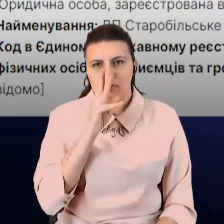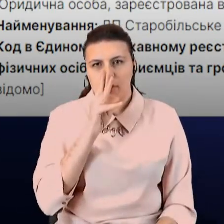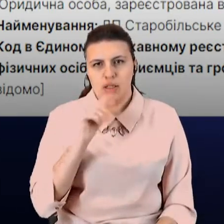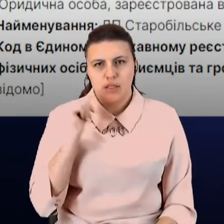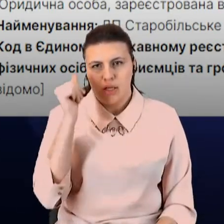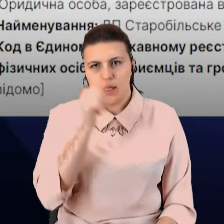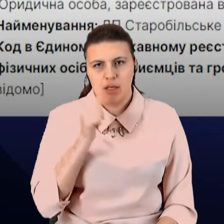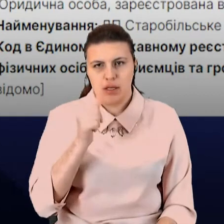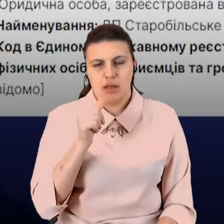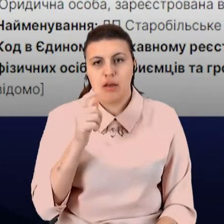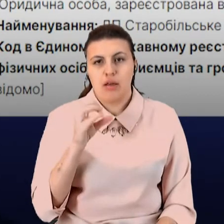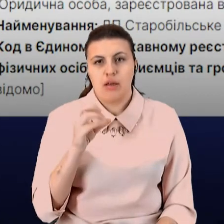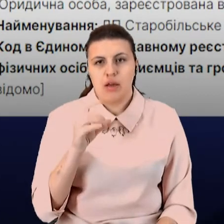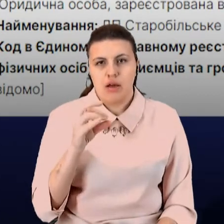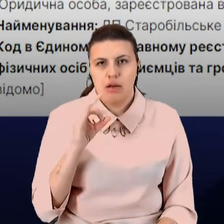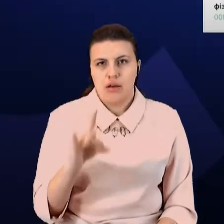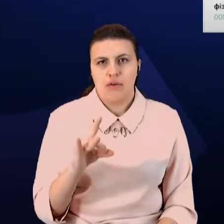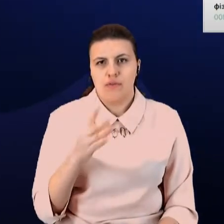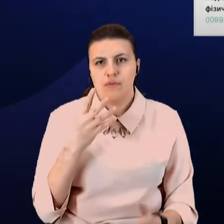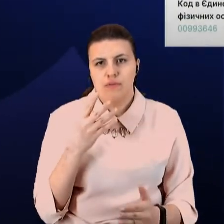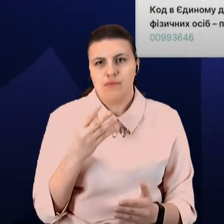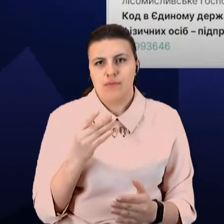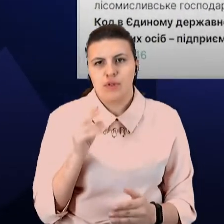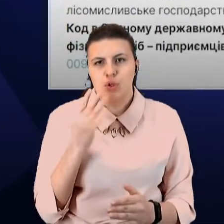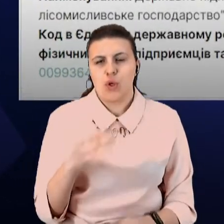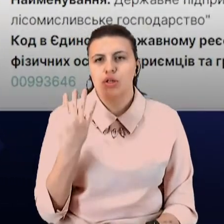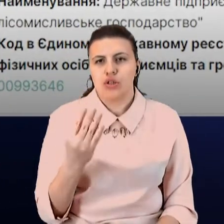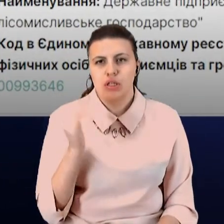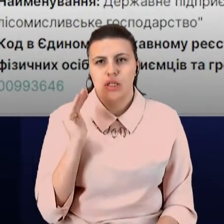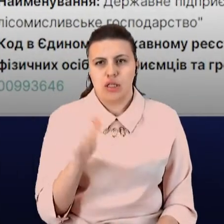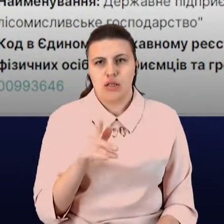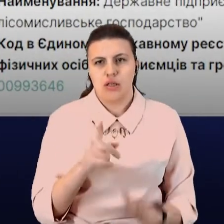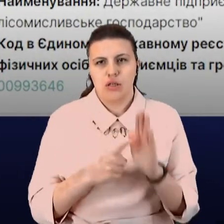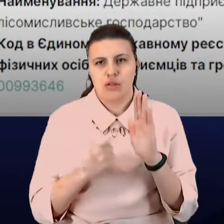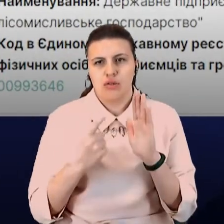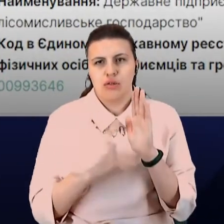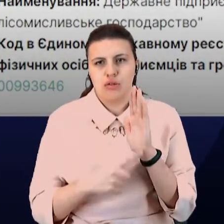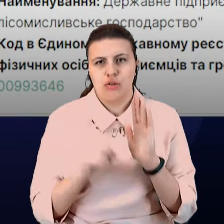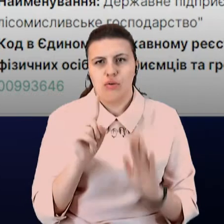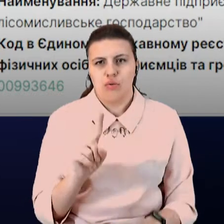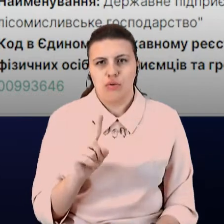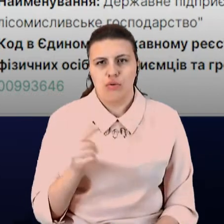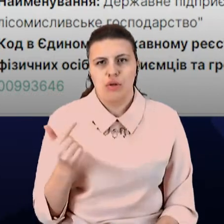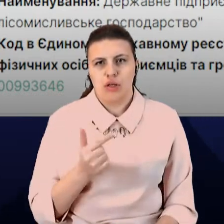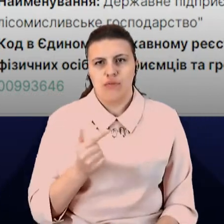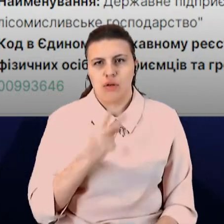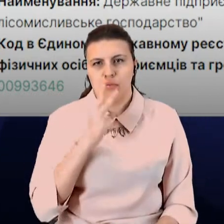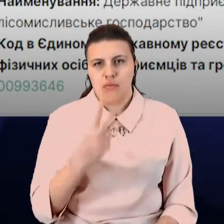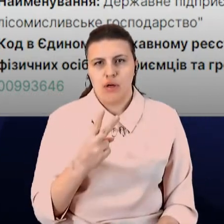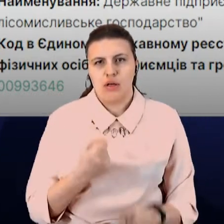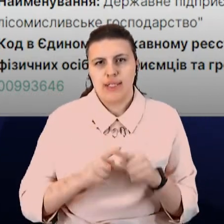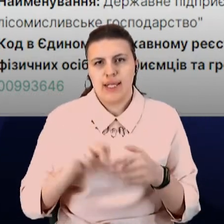єгер Сергій Колесник задекларував 44 661 гривні. От ви бачите зараз на екрані його декларацію.